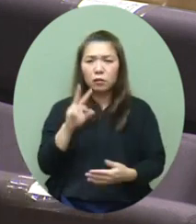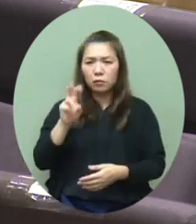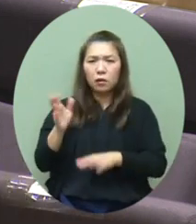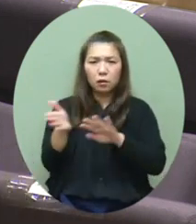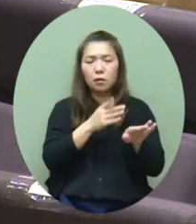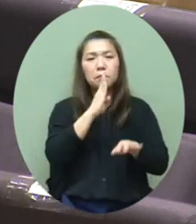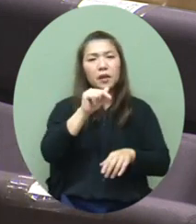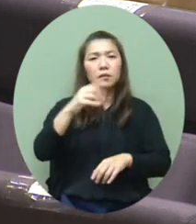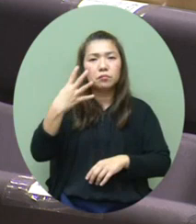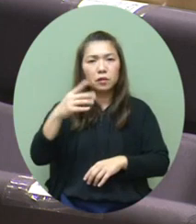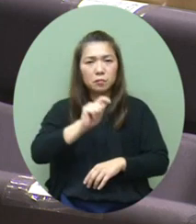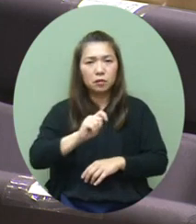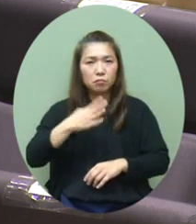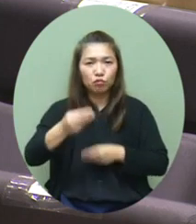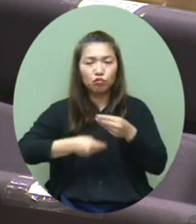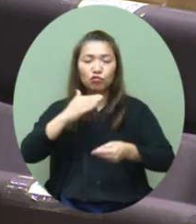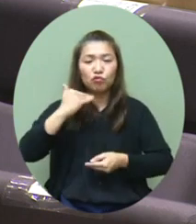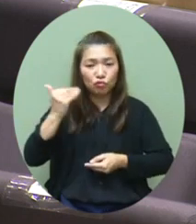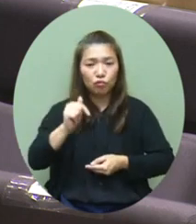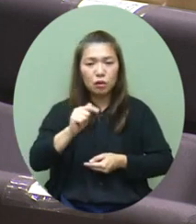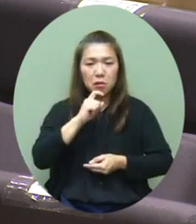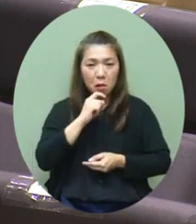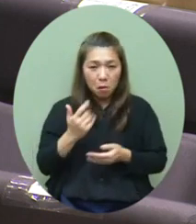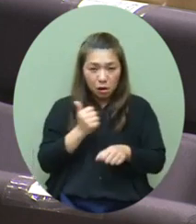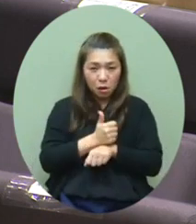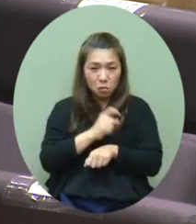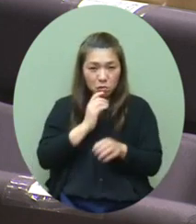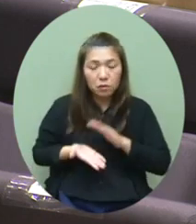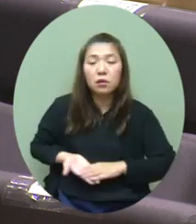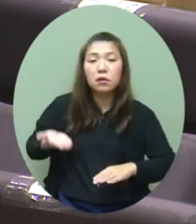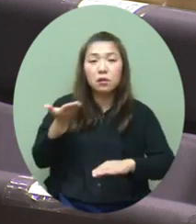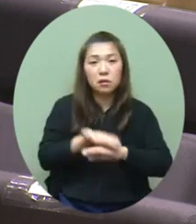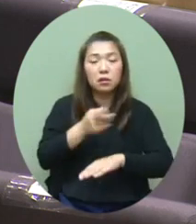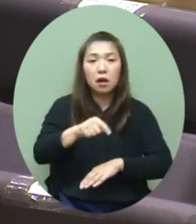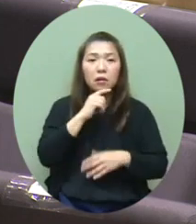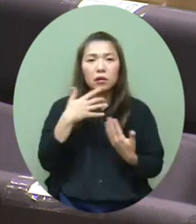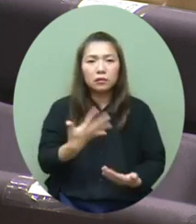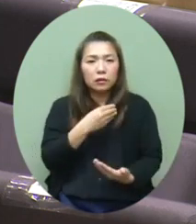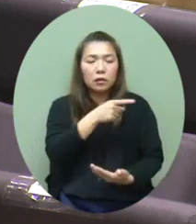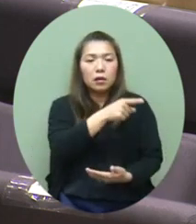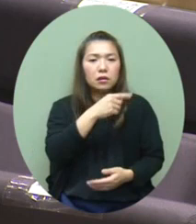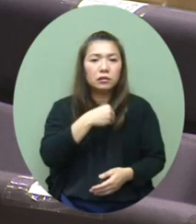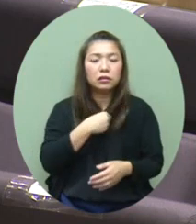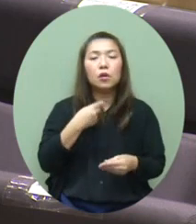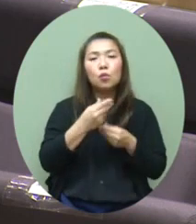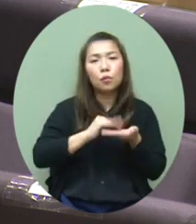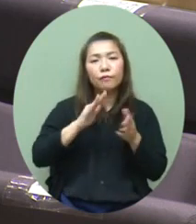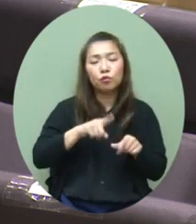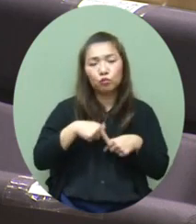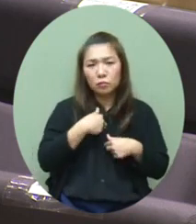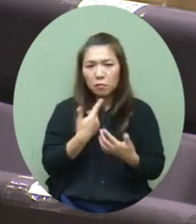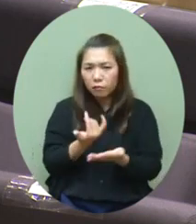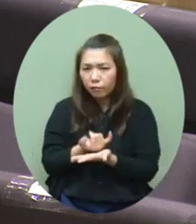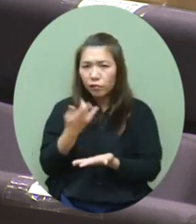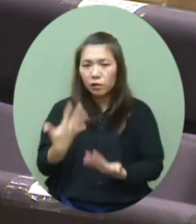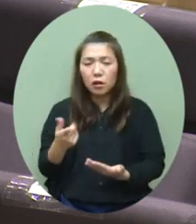和BA.5的傳播性比較高有機會出現二次感染CHP研判這種病毒株對於香港的疫情有甚麼影響現在